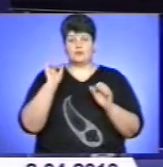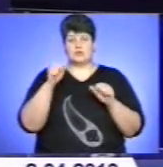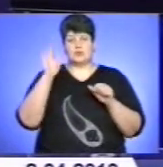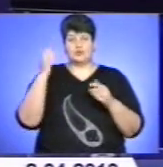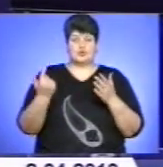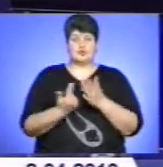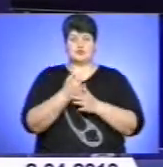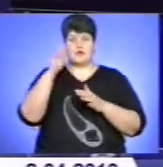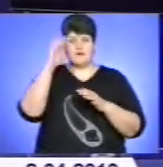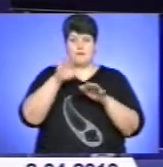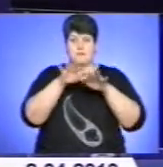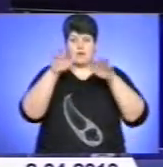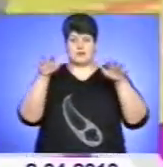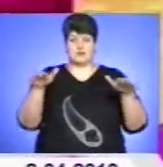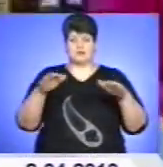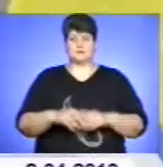очікується значне потепління.